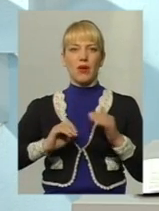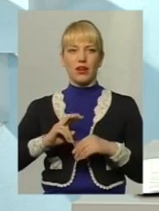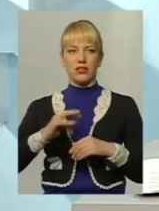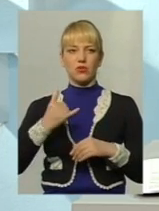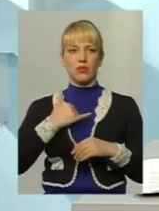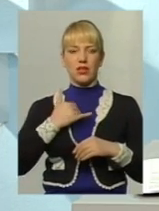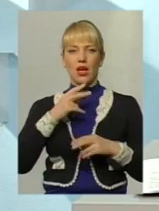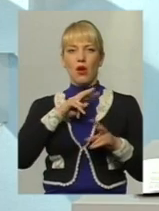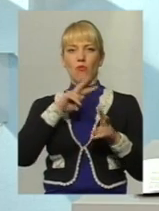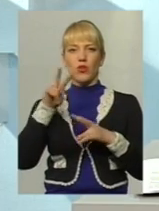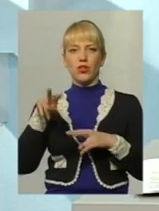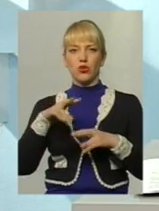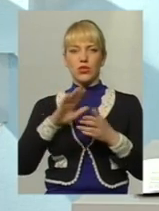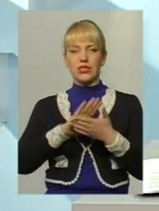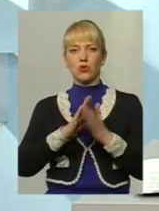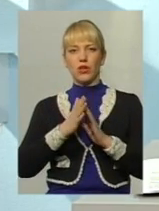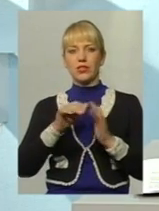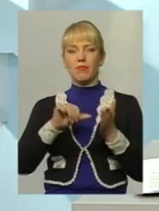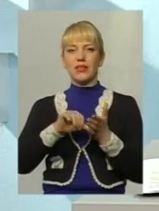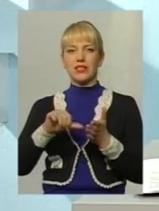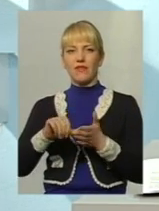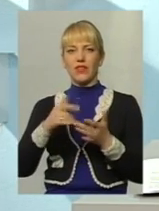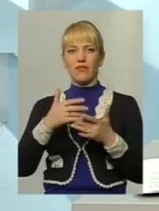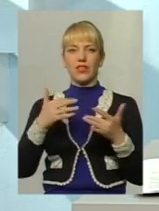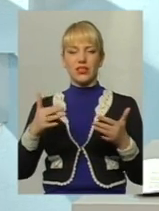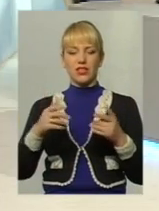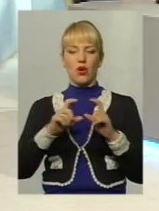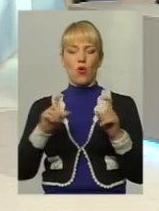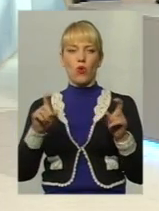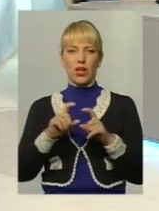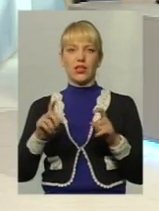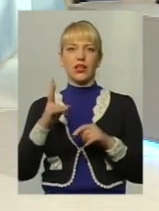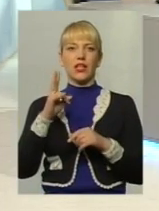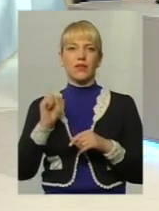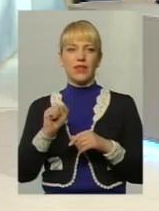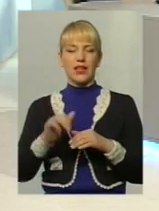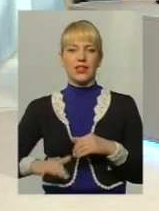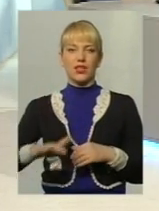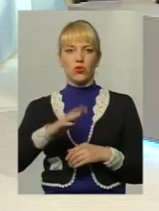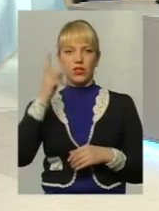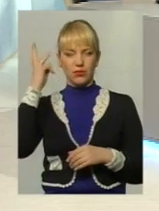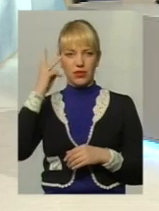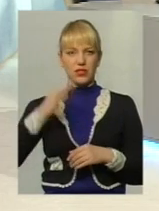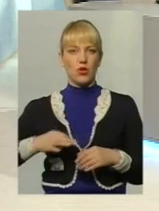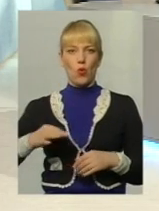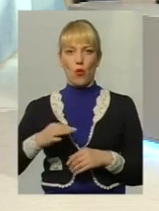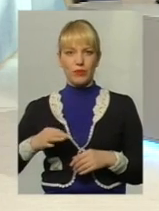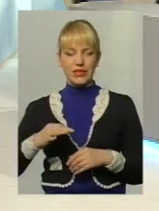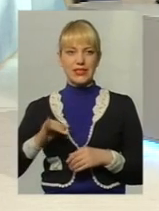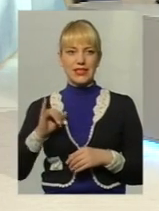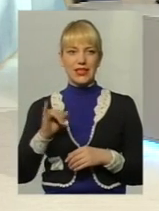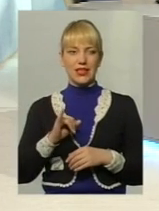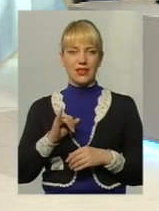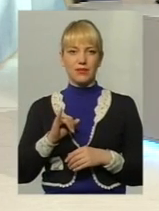мене моніторили ситуації представництва в різних органах на території Хмельницької області, і